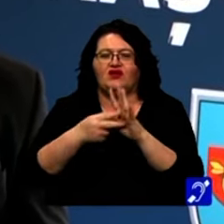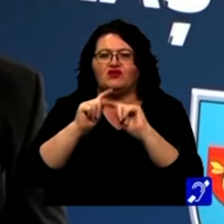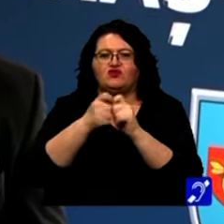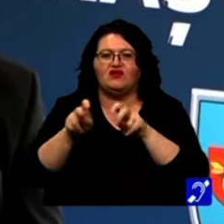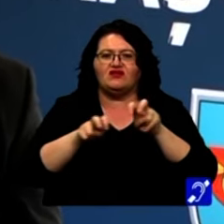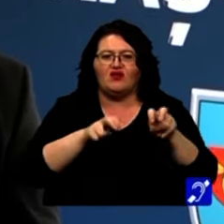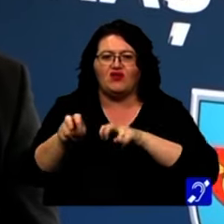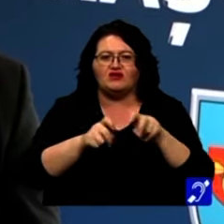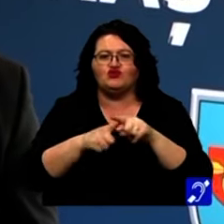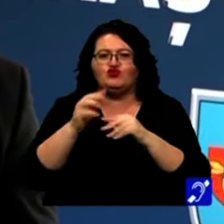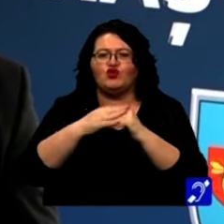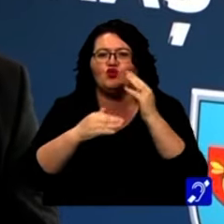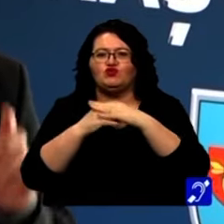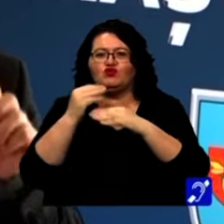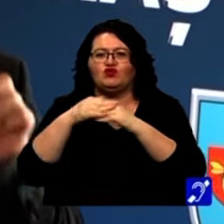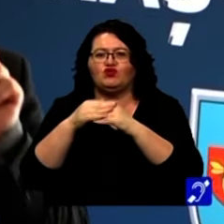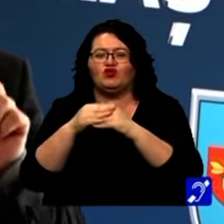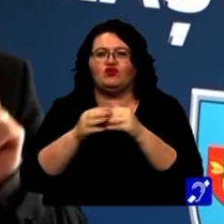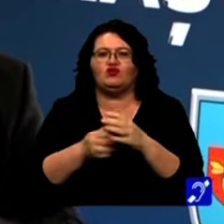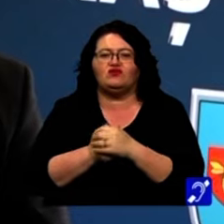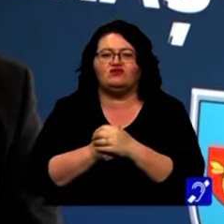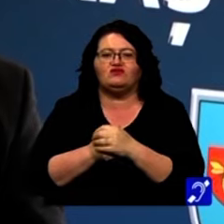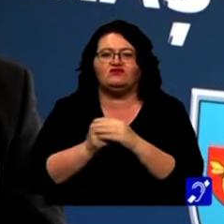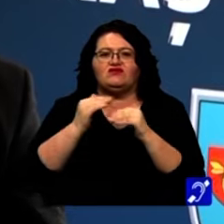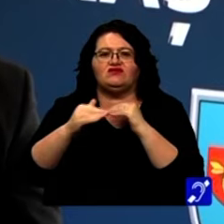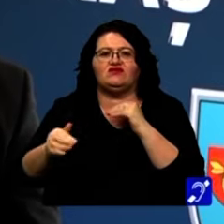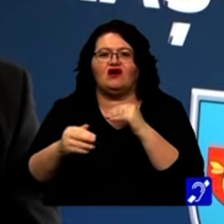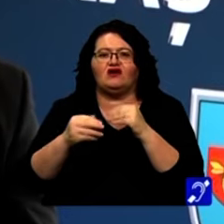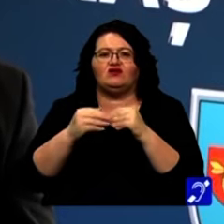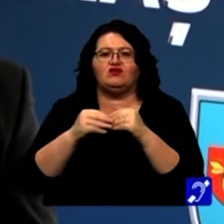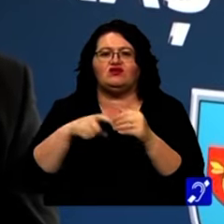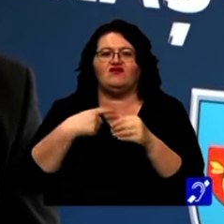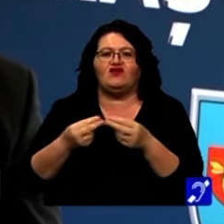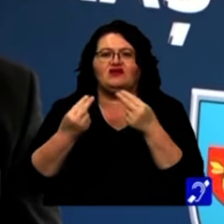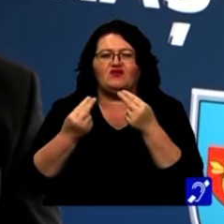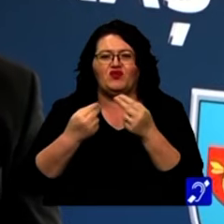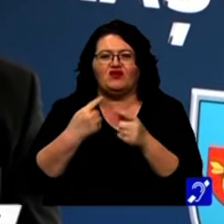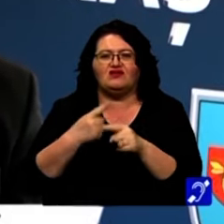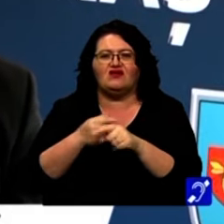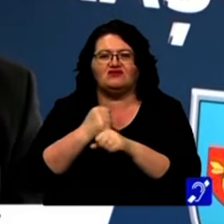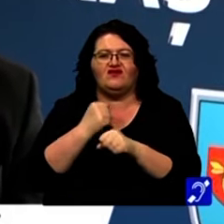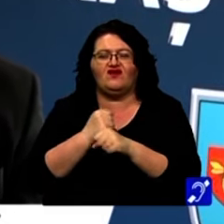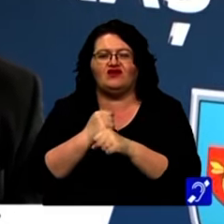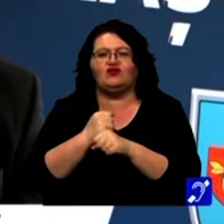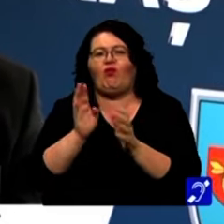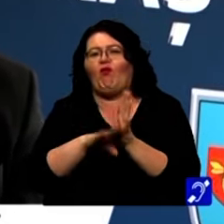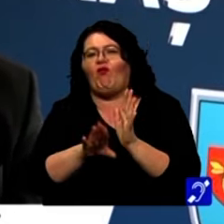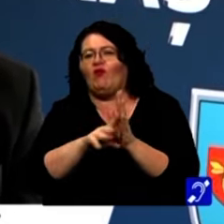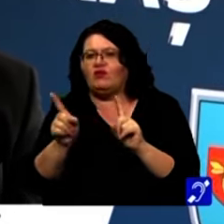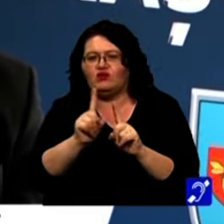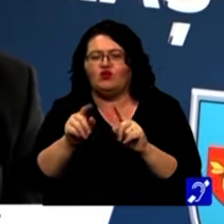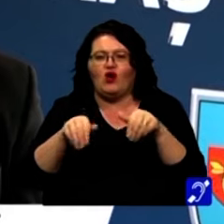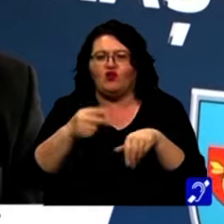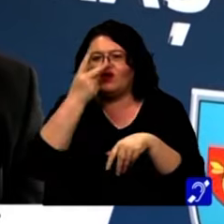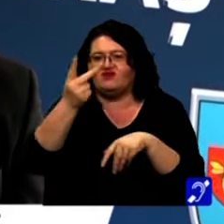demersurile și constructorul începe lucrul, da? Stratul de uzură e foarte pretențios și nu putem să facem compromisuri și acum ați venit că